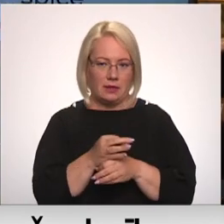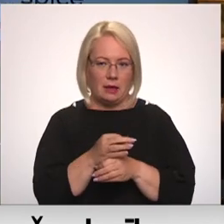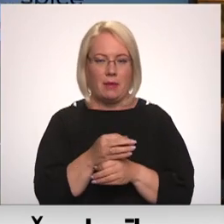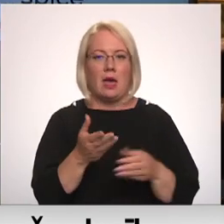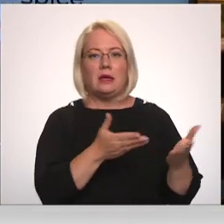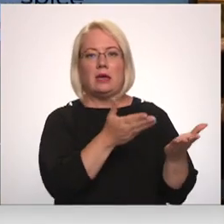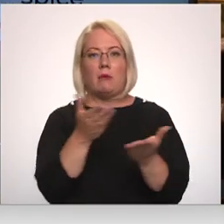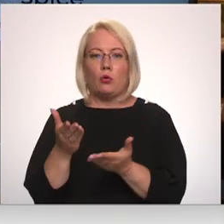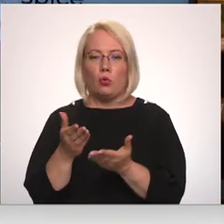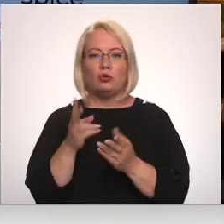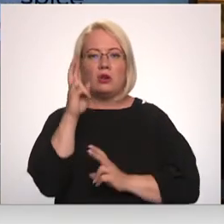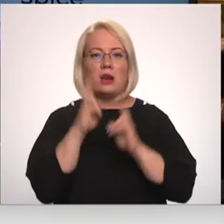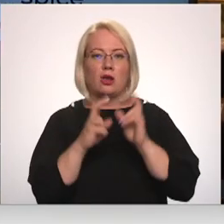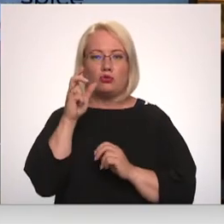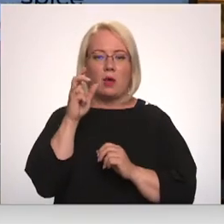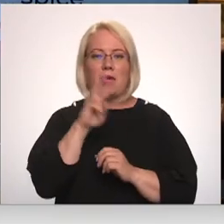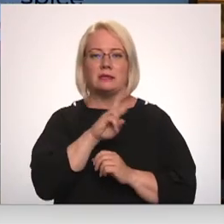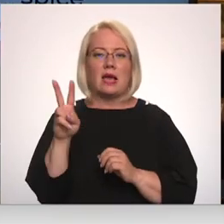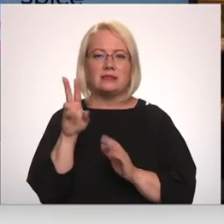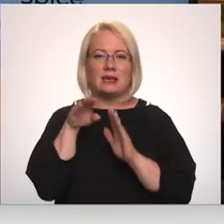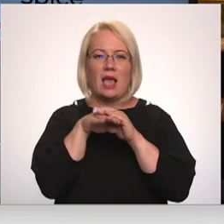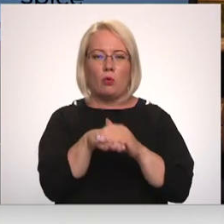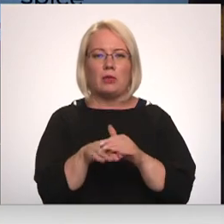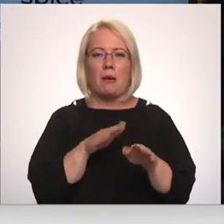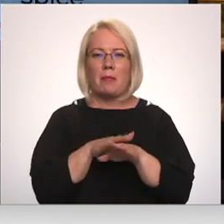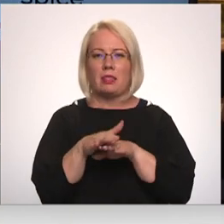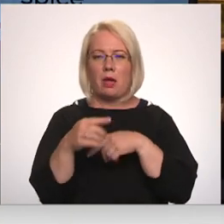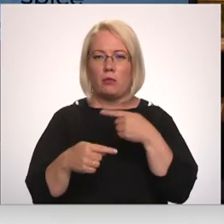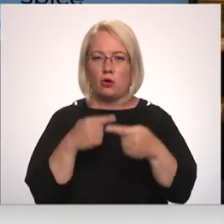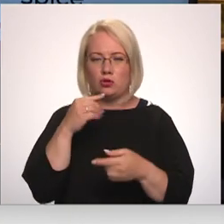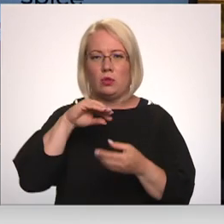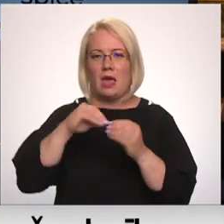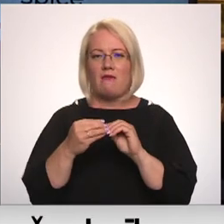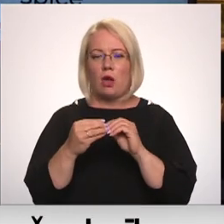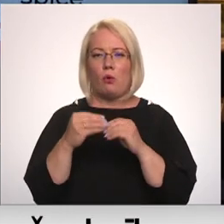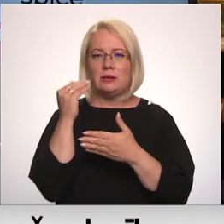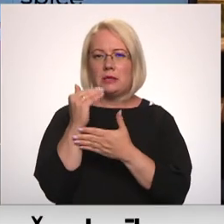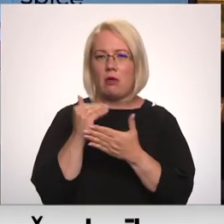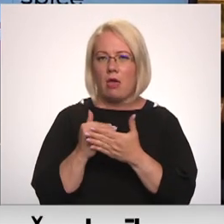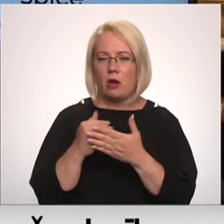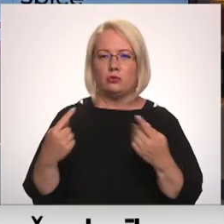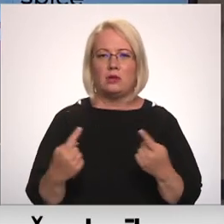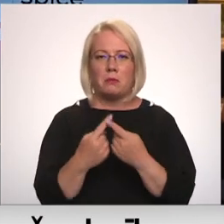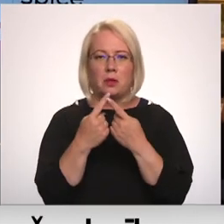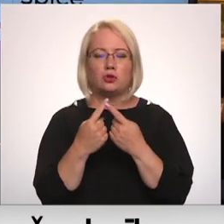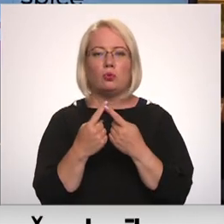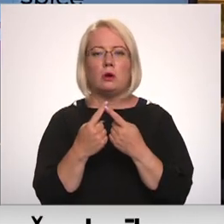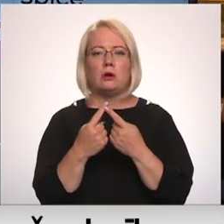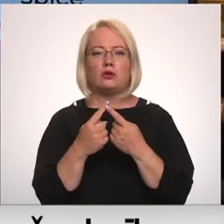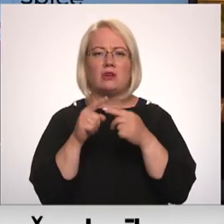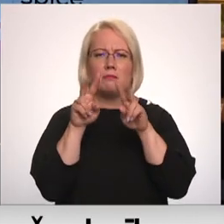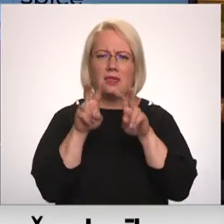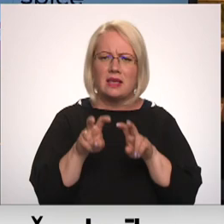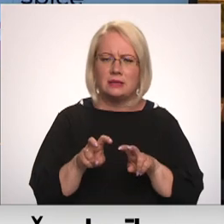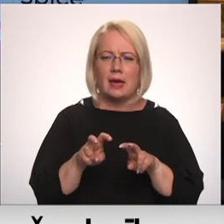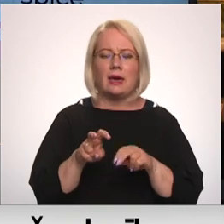ieguldījies pilnā procesā un attiecīgi gan ievērojas visus standārtus, atbilstīgi ir atbilstoši testējis,